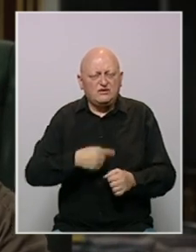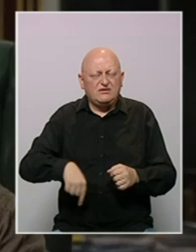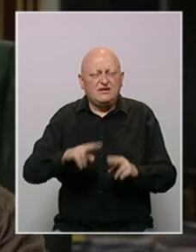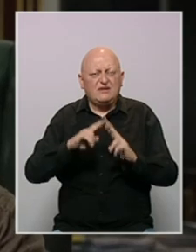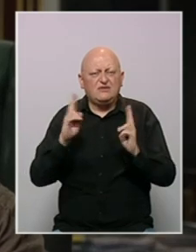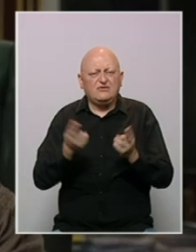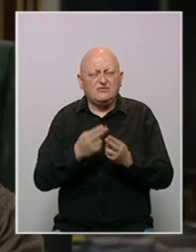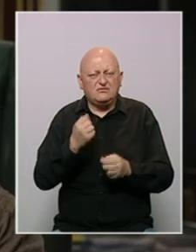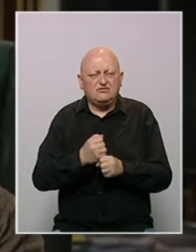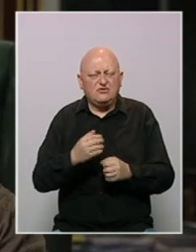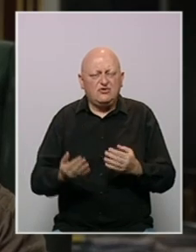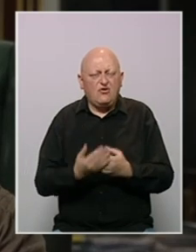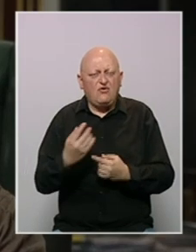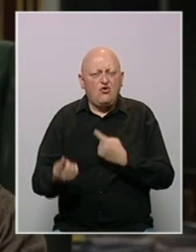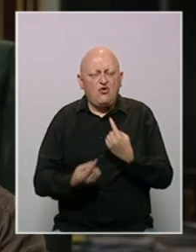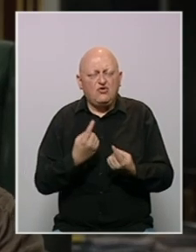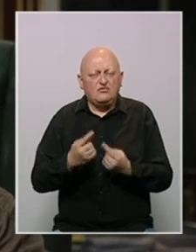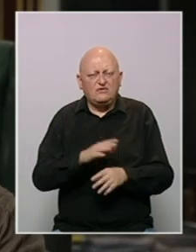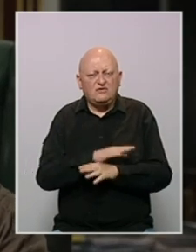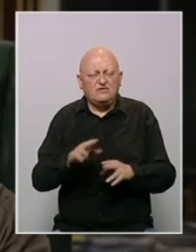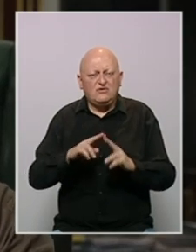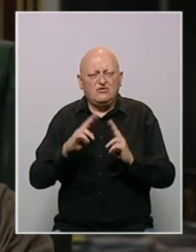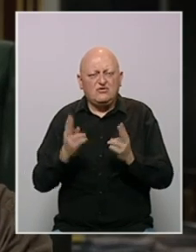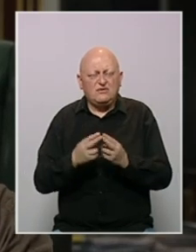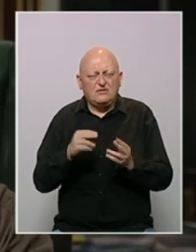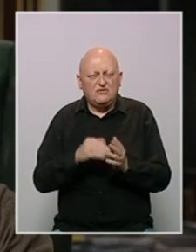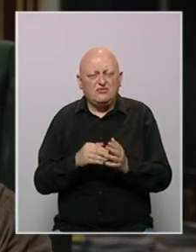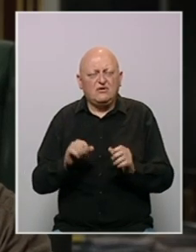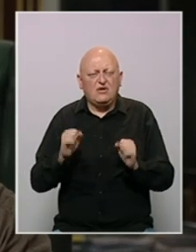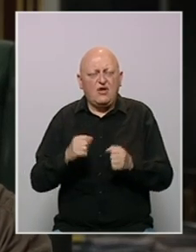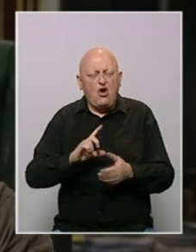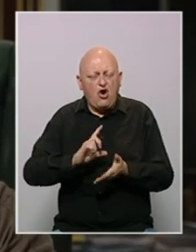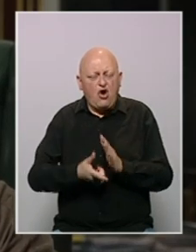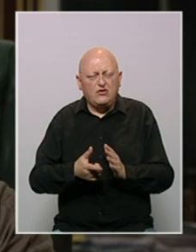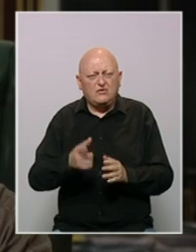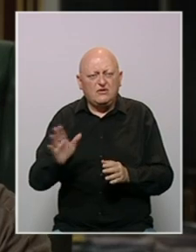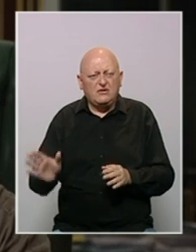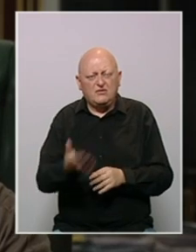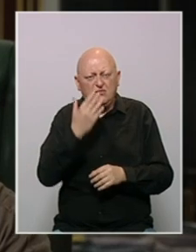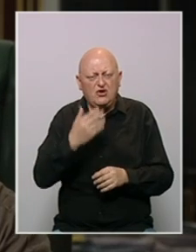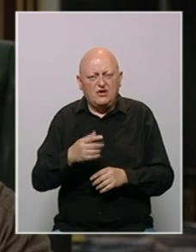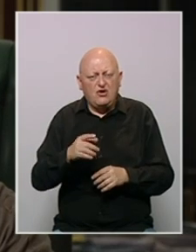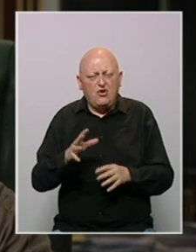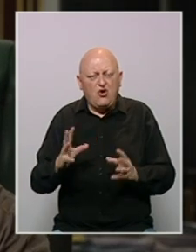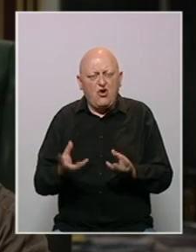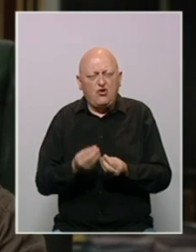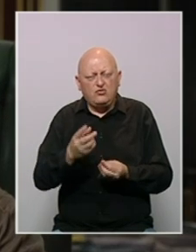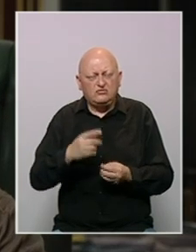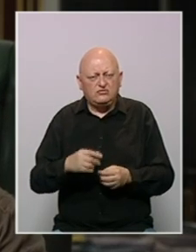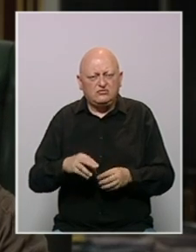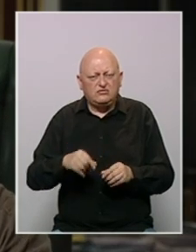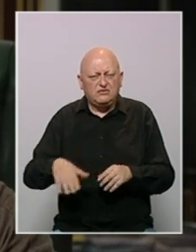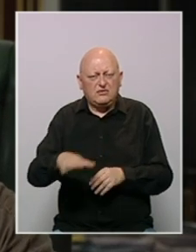svijet i da bi postavio neke uslovi i apsolutno svi u svijetu treba da reaguju odmah da protjere okupatore sa teritorije